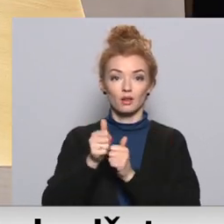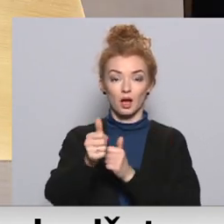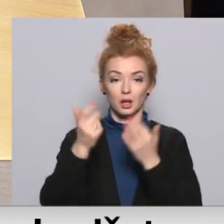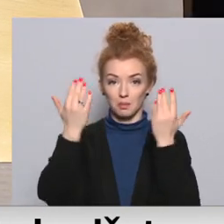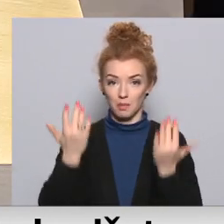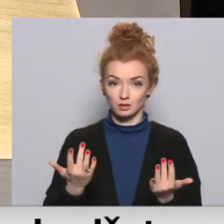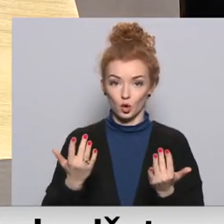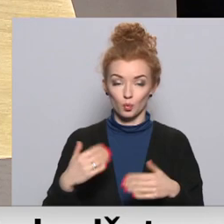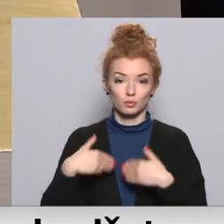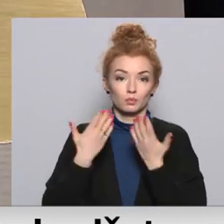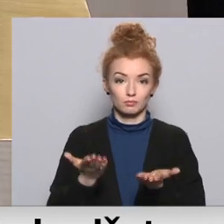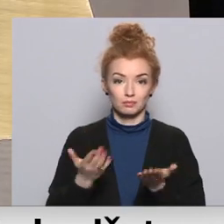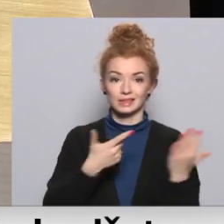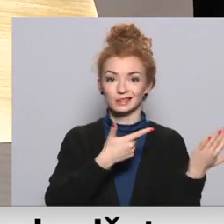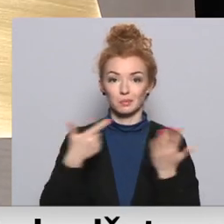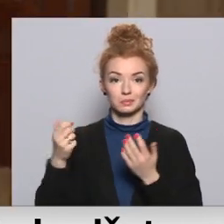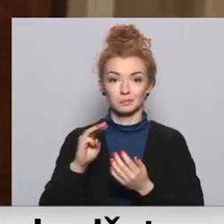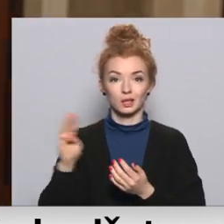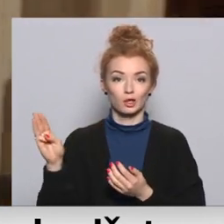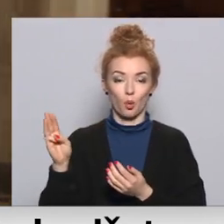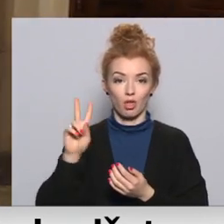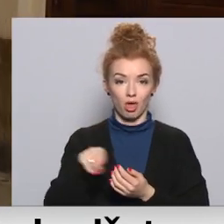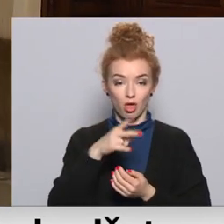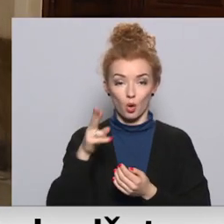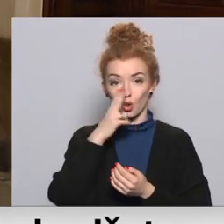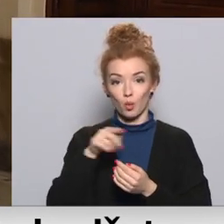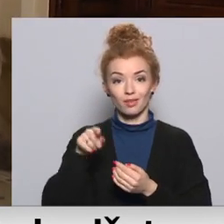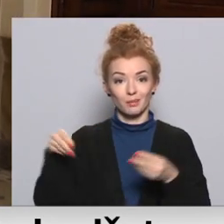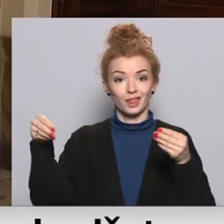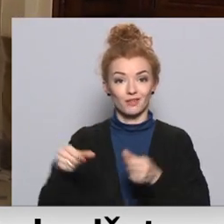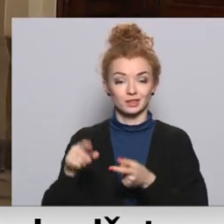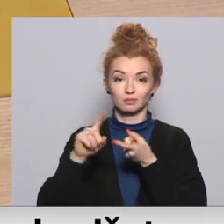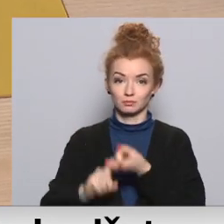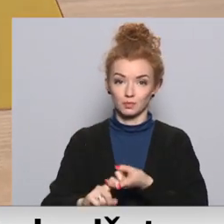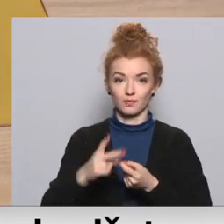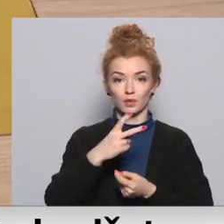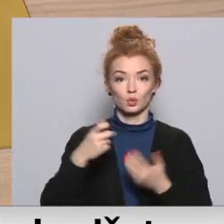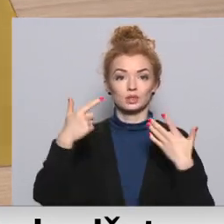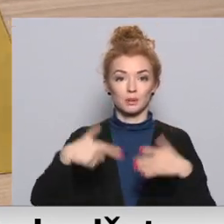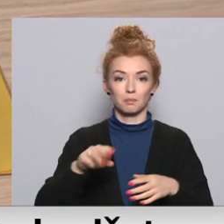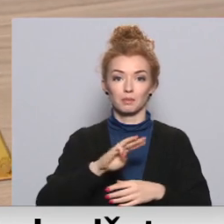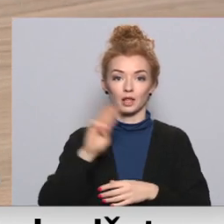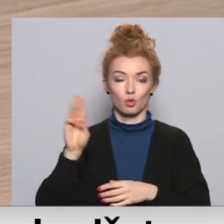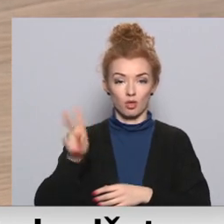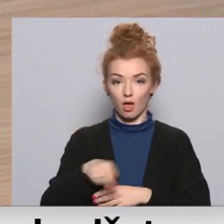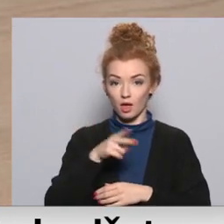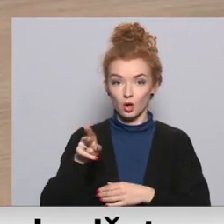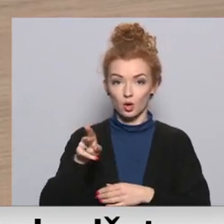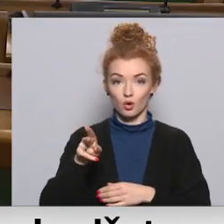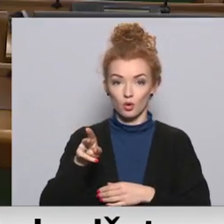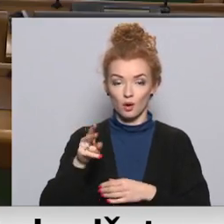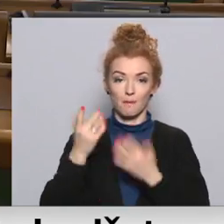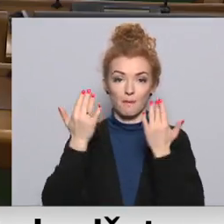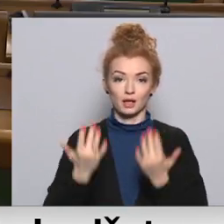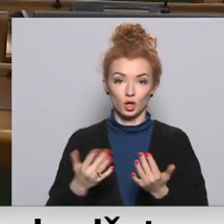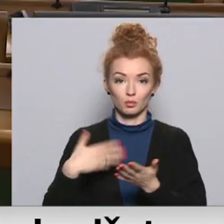atvēlēti tejusi 700 miljonu eiro, no tiem investīcijām paredzēti 270 miljonu eiro, izdevuma pasākumiem